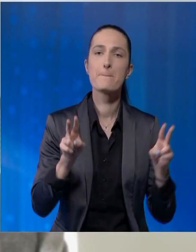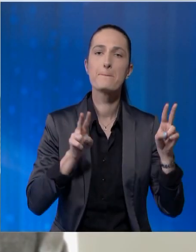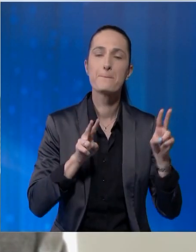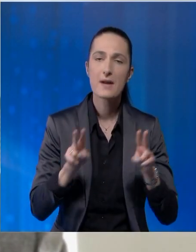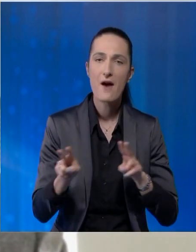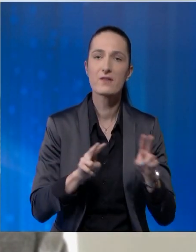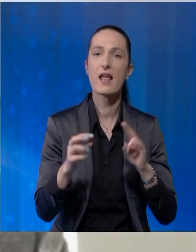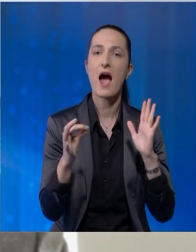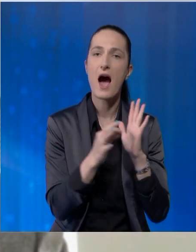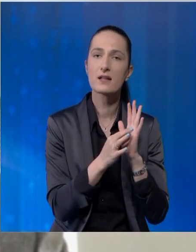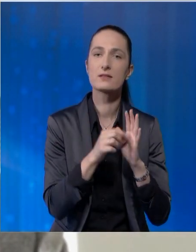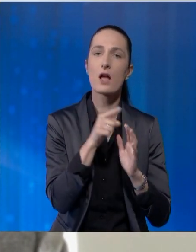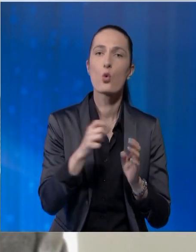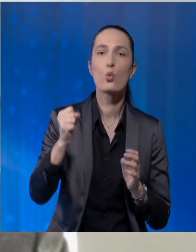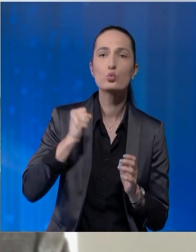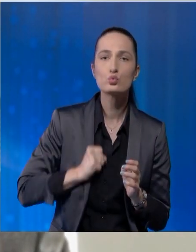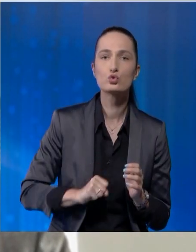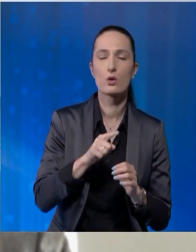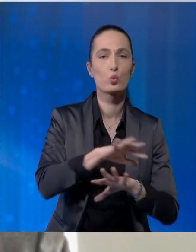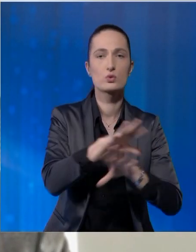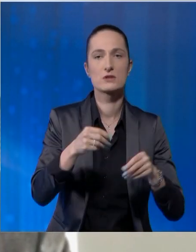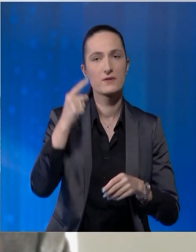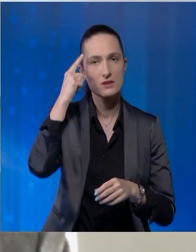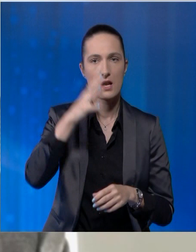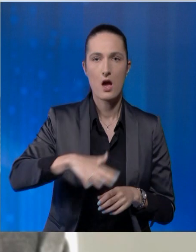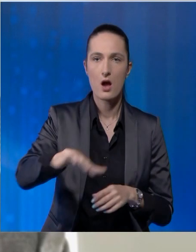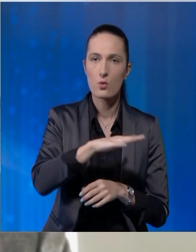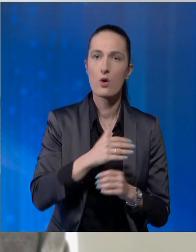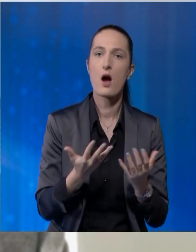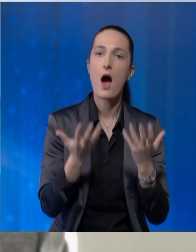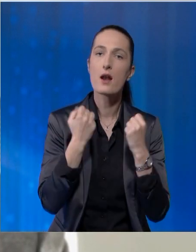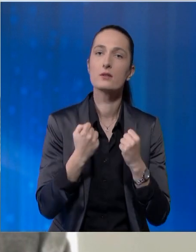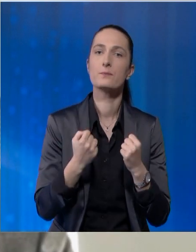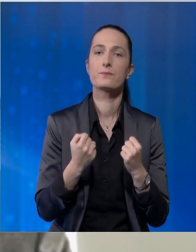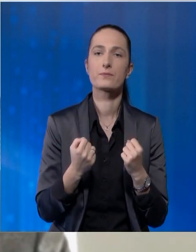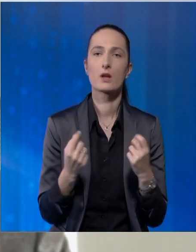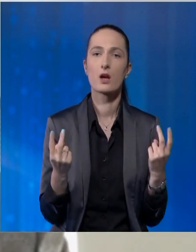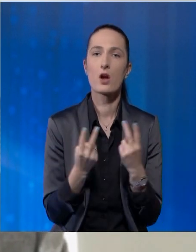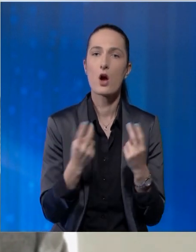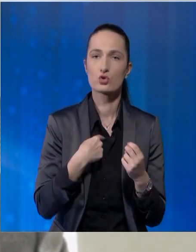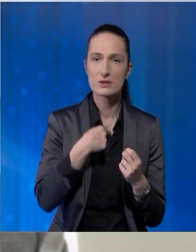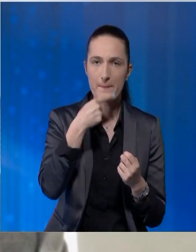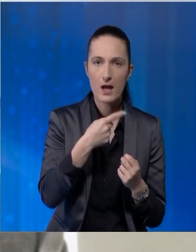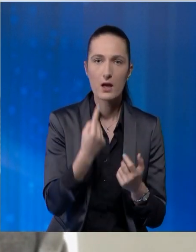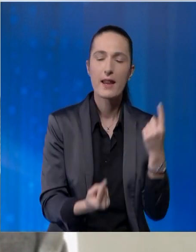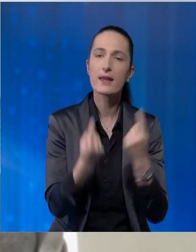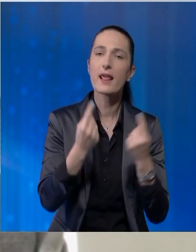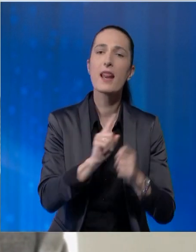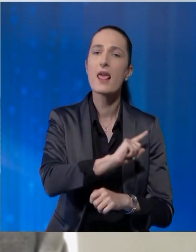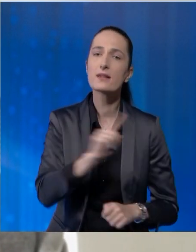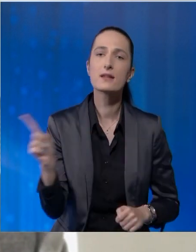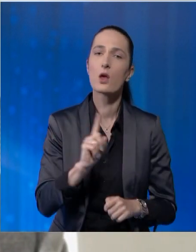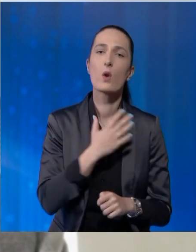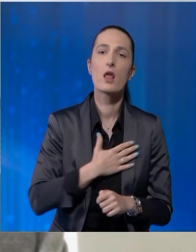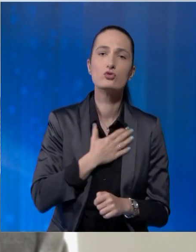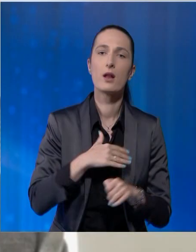akt, da je on nužan, da je on ustavan, to svi znaju, ali kao sam rekao, neki negiraju